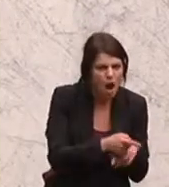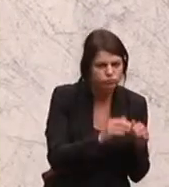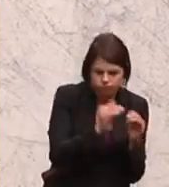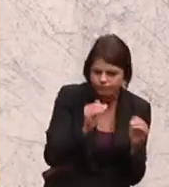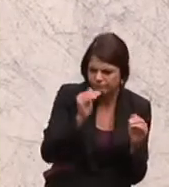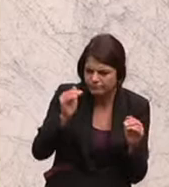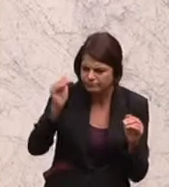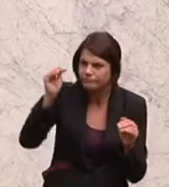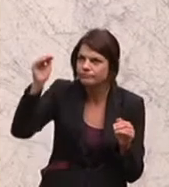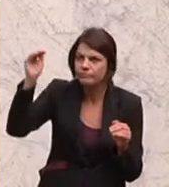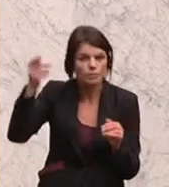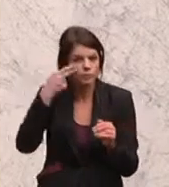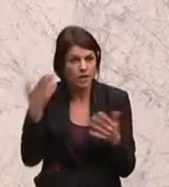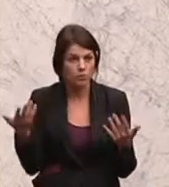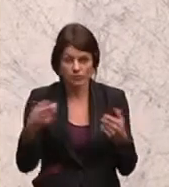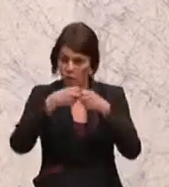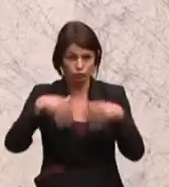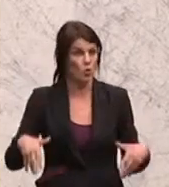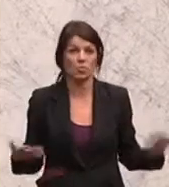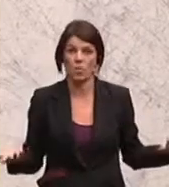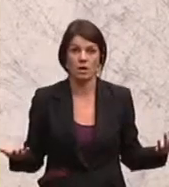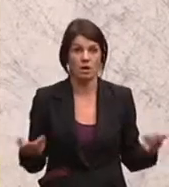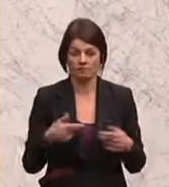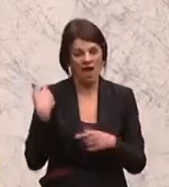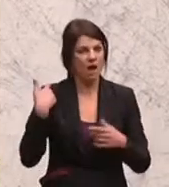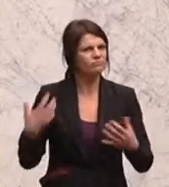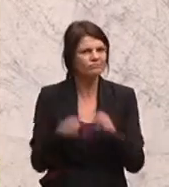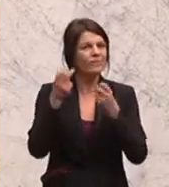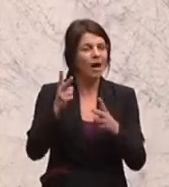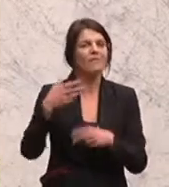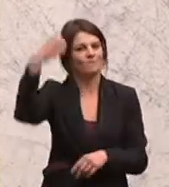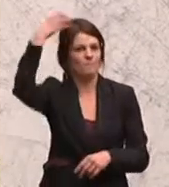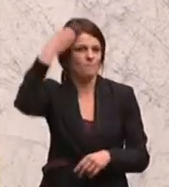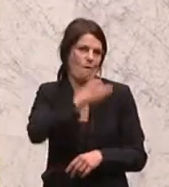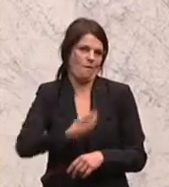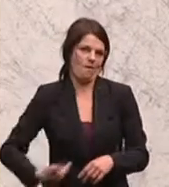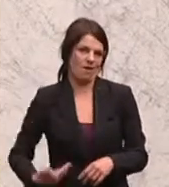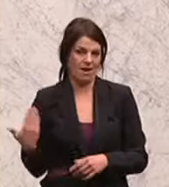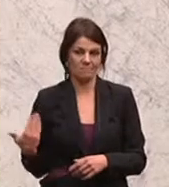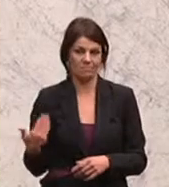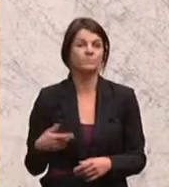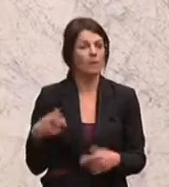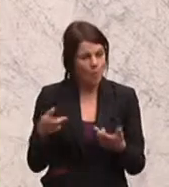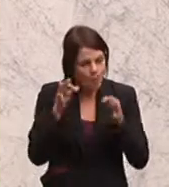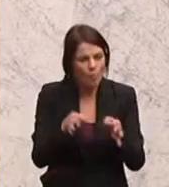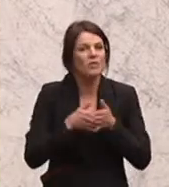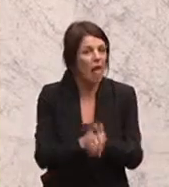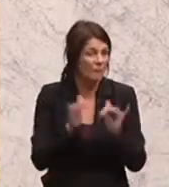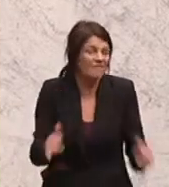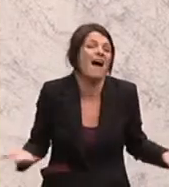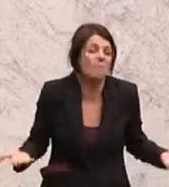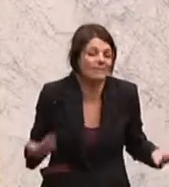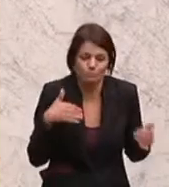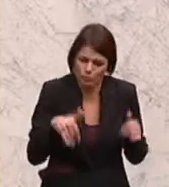höchsten Ebene, weil wir haben Strukturen, die teilweise in der Monarchie entstanden sind und immer noch ganz gut funktionieren. Und ich glaube,